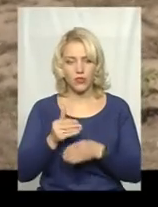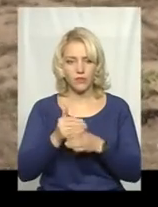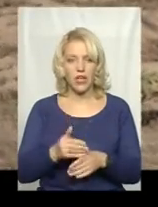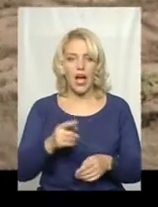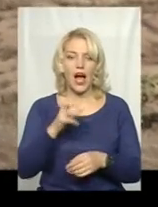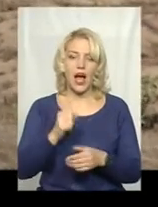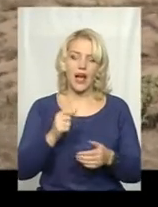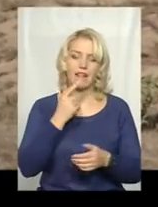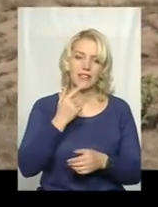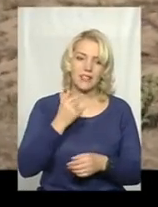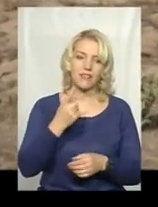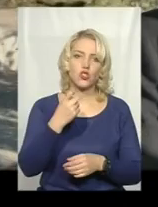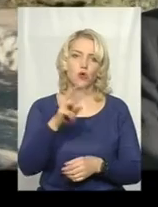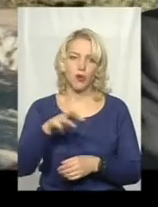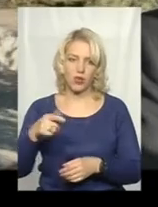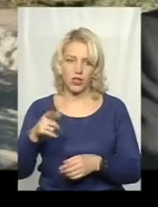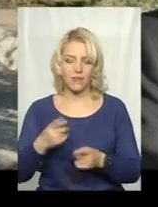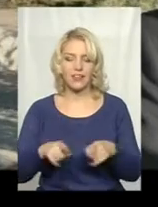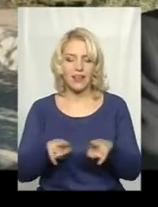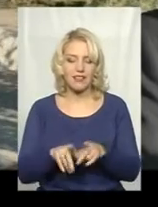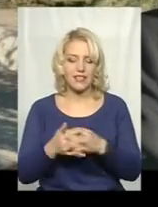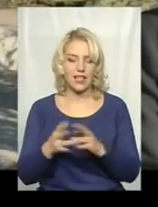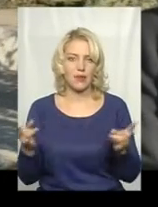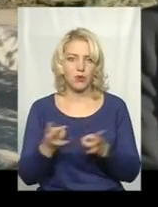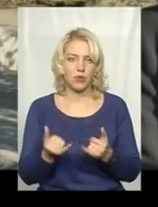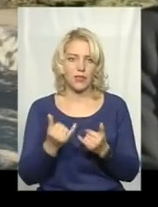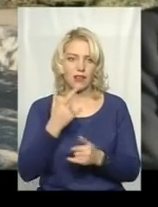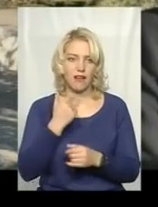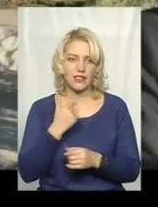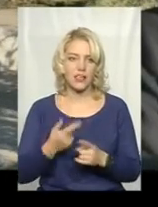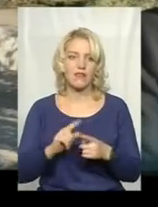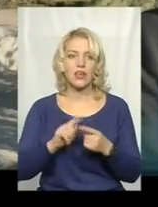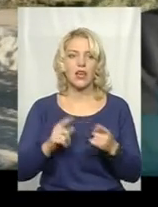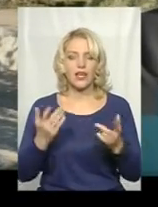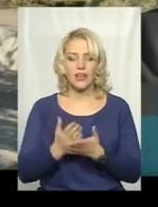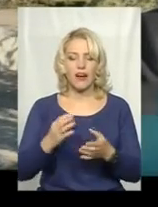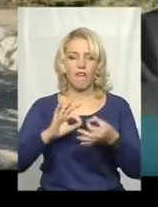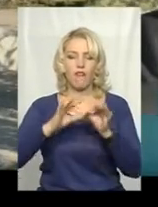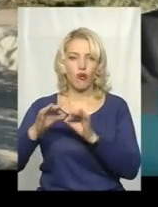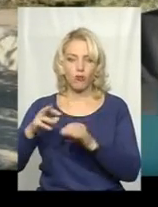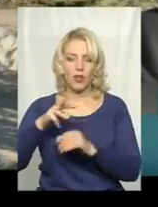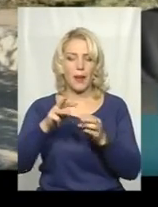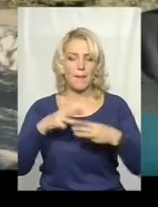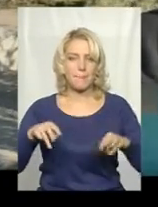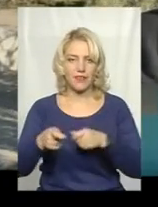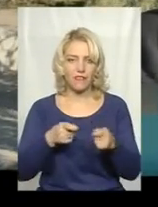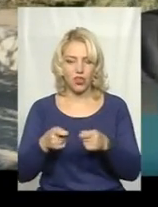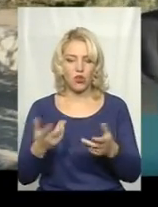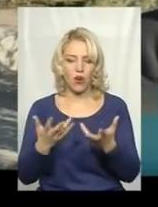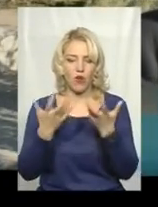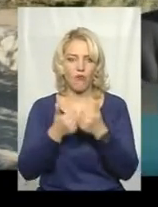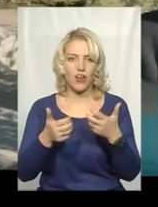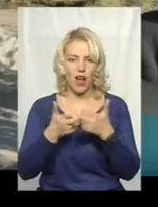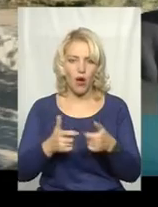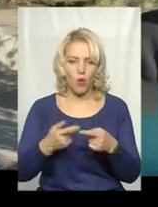Та ці села Красилівське ОТГ потрібні, каже міський голова Ніла Островська. Є формула Мінфіну, якою вираховують доходи на